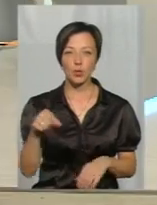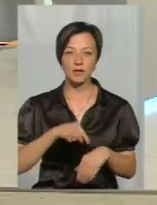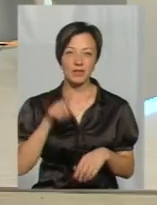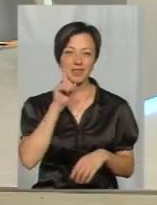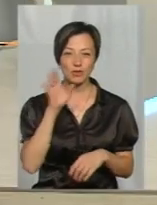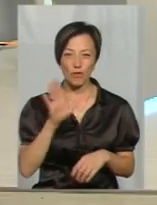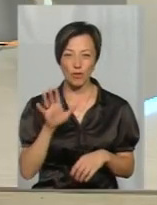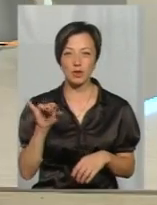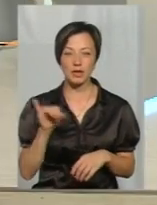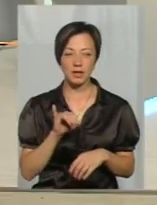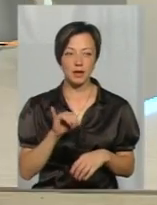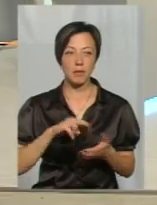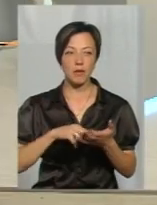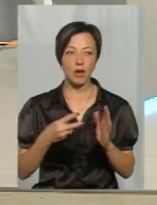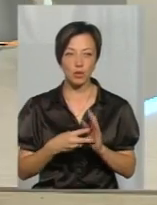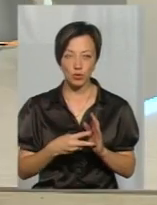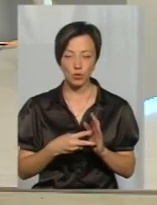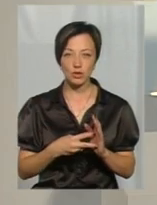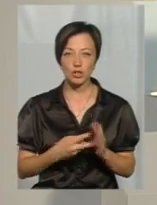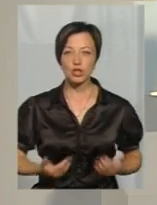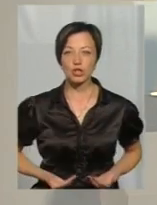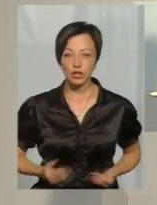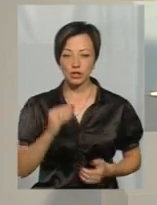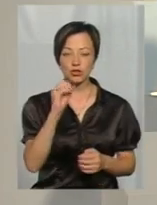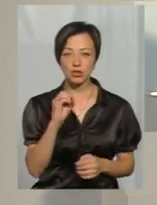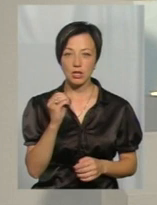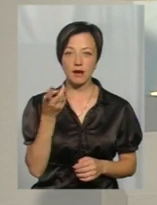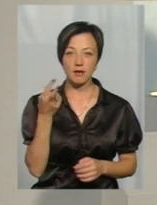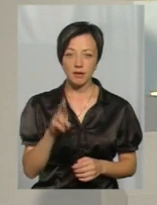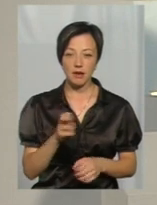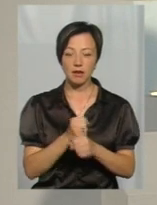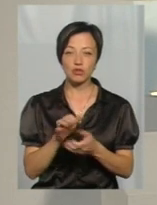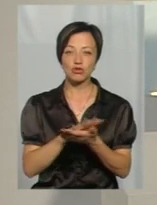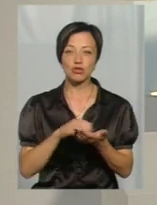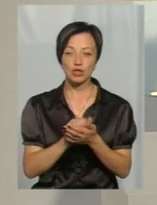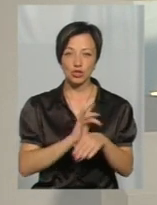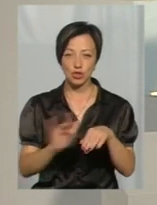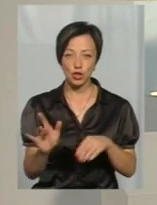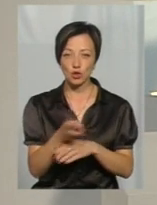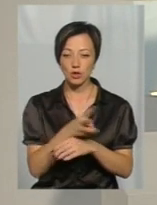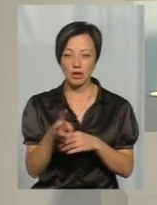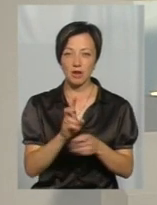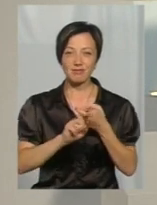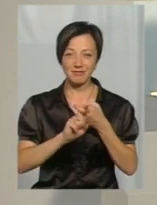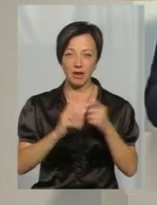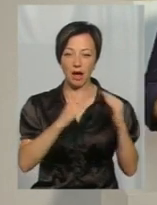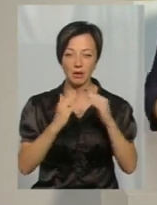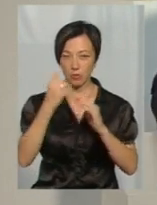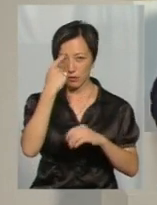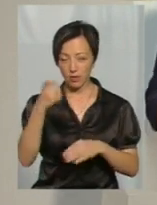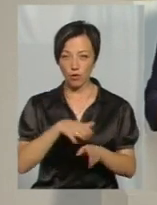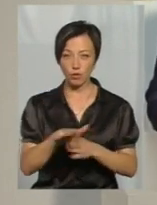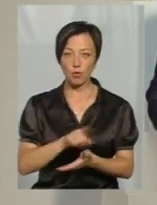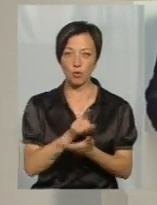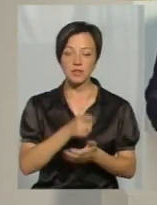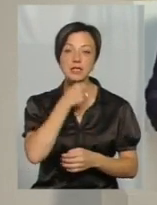дискомфорт і планують жителі Жерді вдаватися до знищення жуків, продезінфікувавши хати. Про це повідомив виконувач